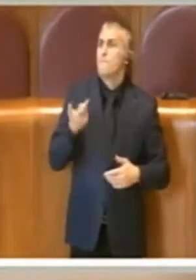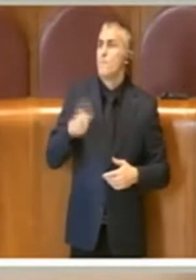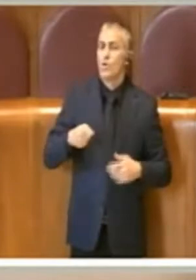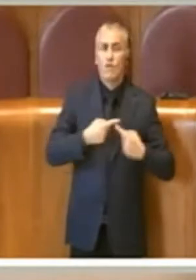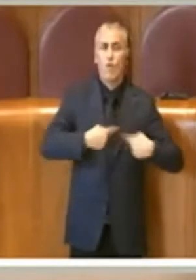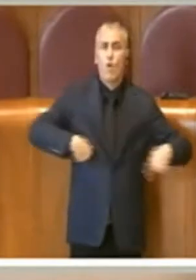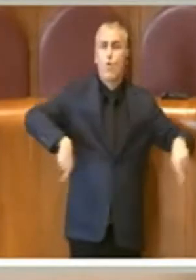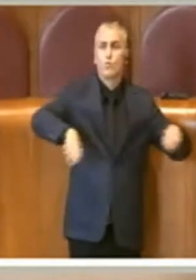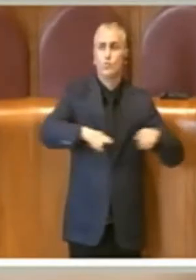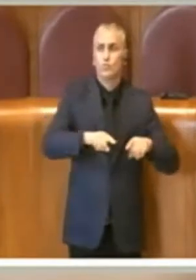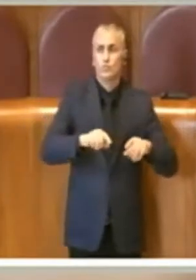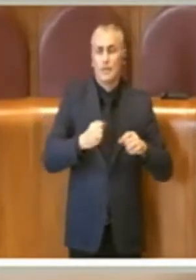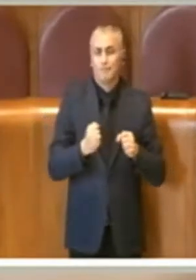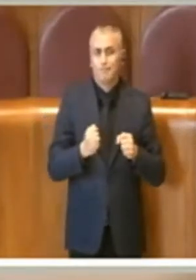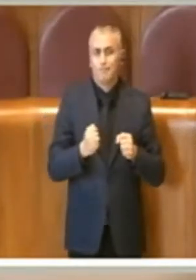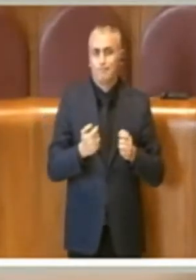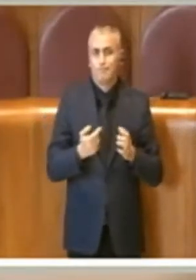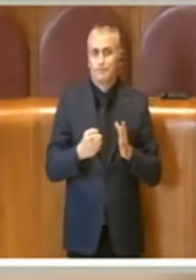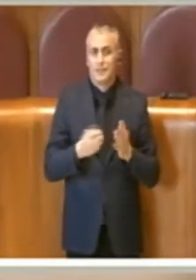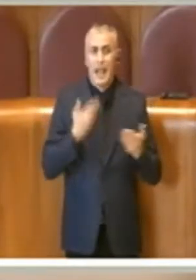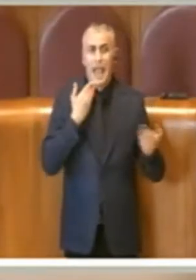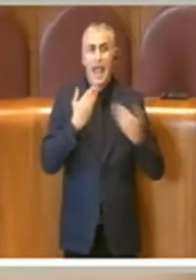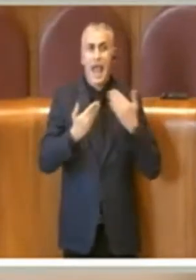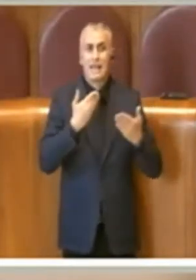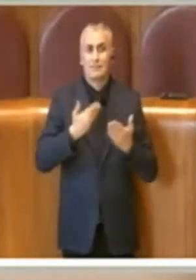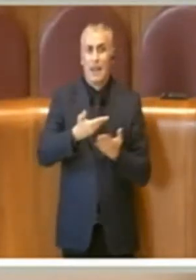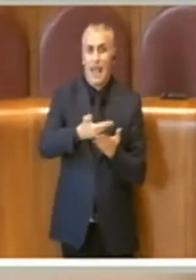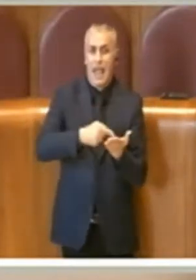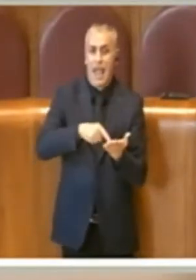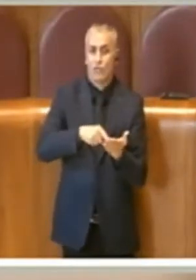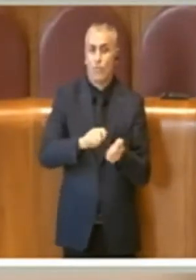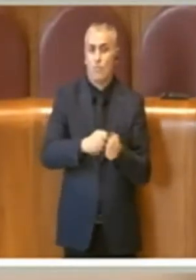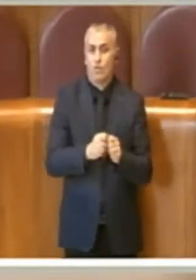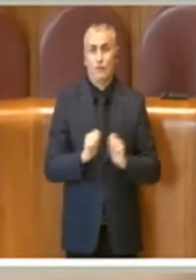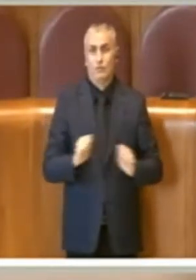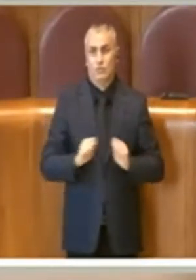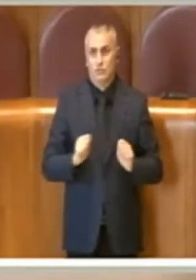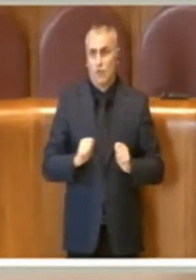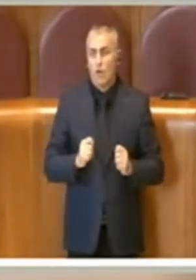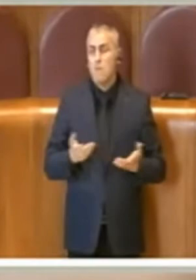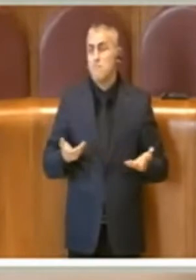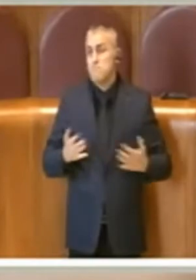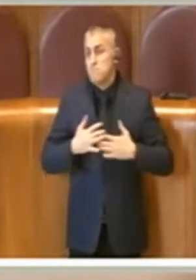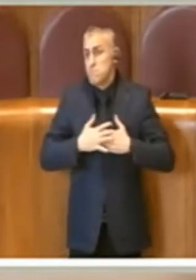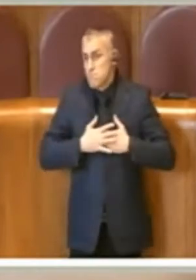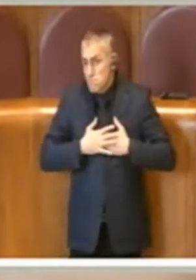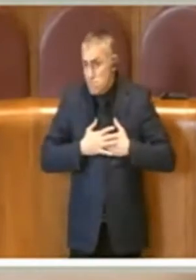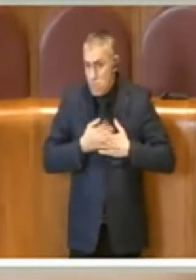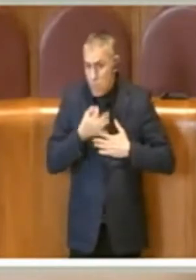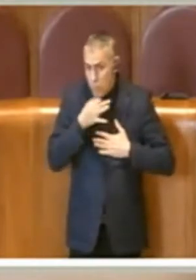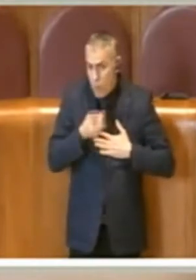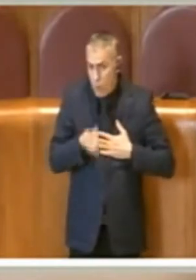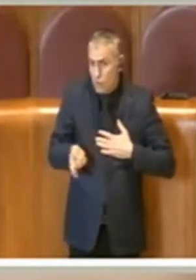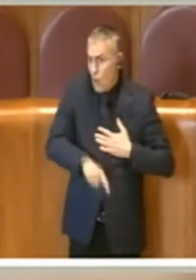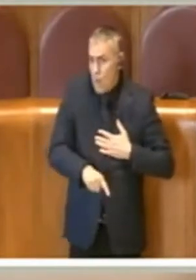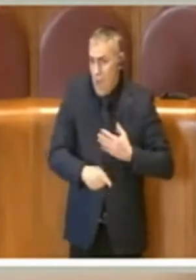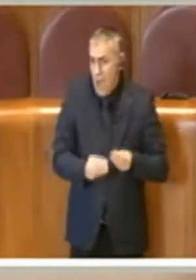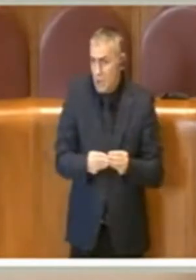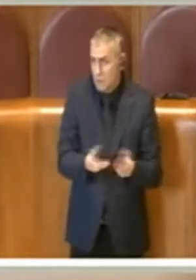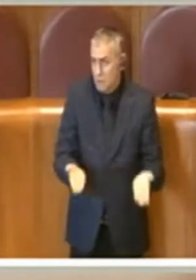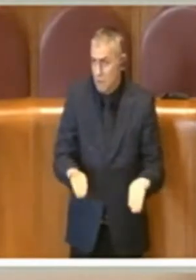modificare un atto di assemblea capitolina e questo si può fare per noi anche da domani, quindi